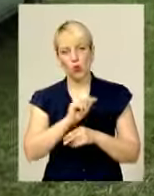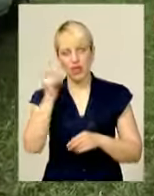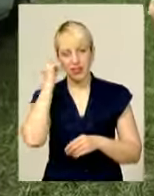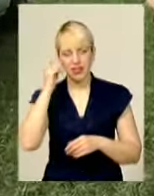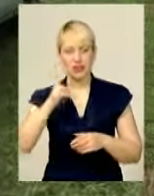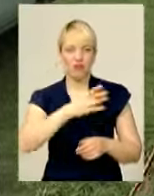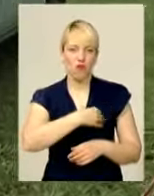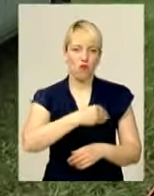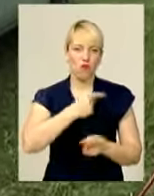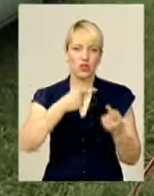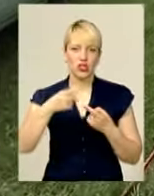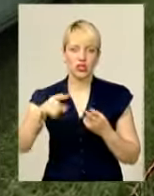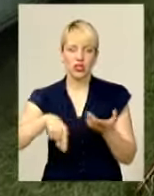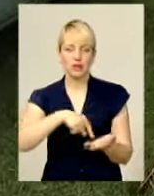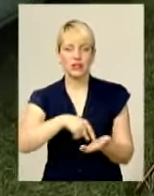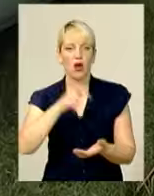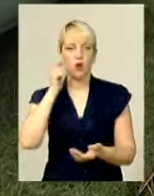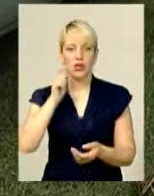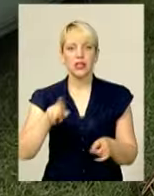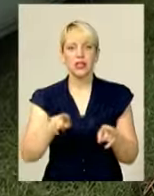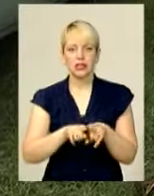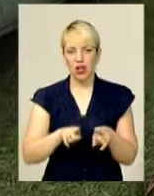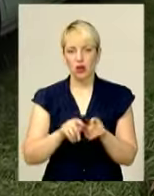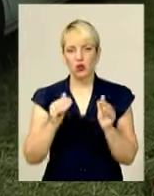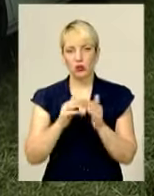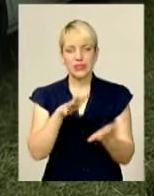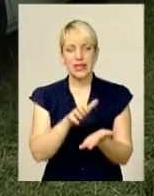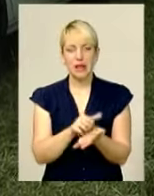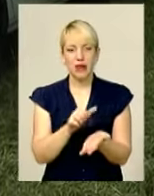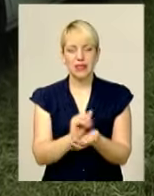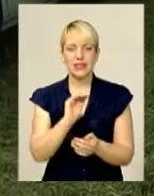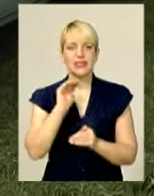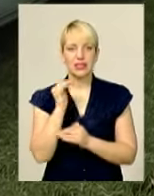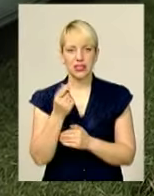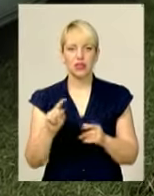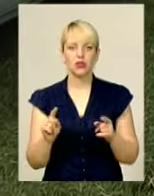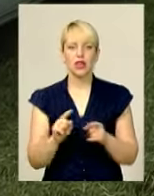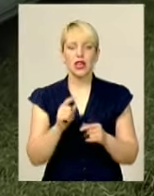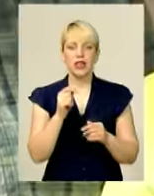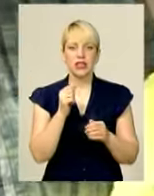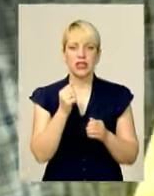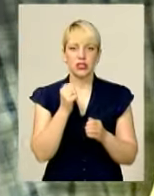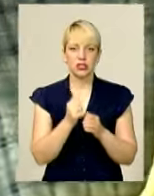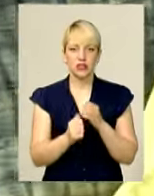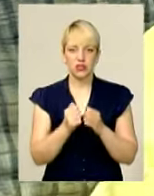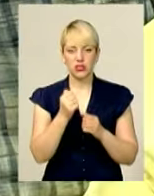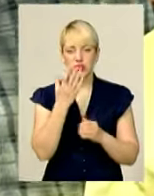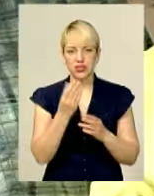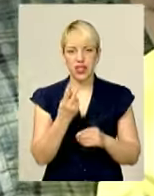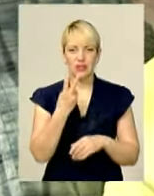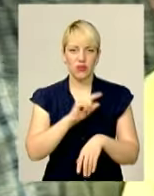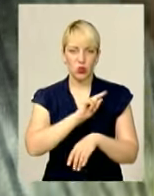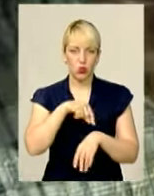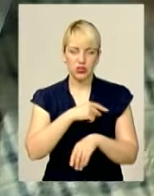Львові, і в інших містах України. Вдома теж постійно займається з дитиною. Щонайменше по дві години щодня. І ось